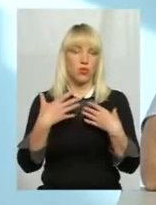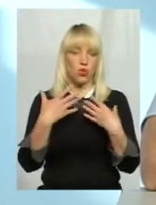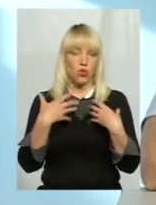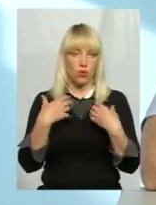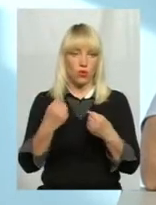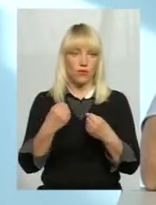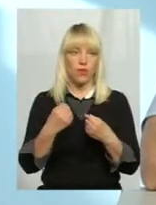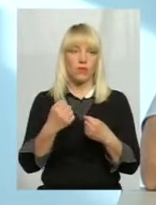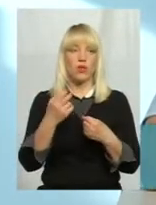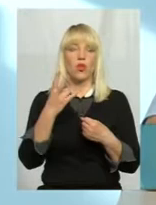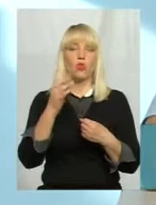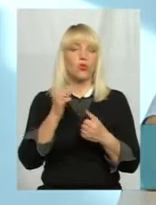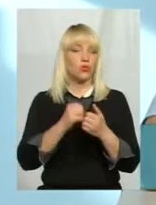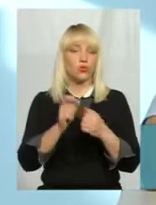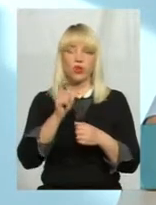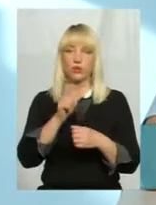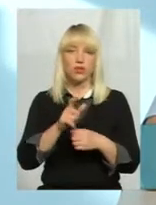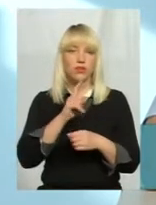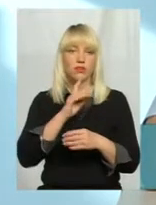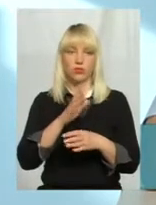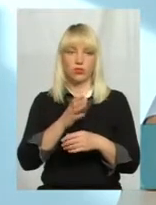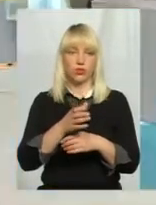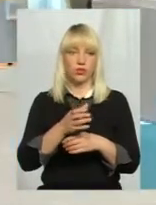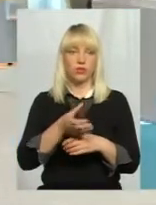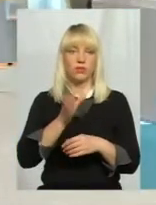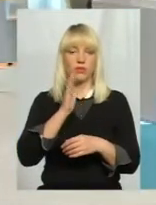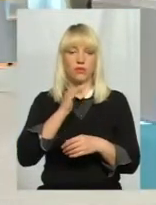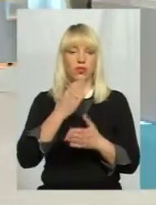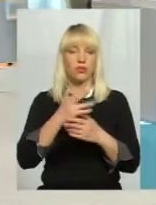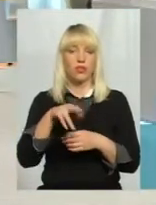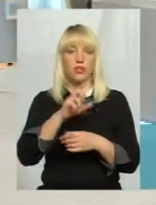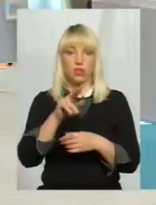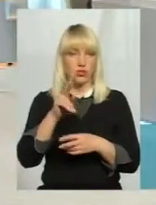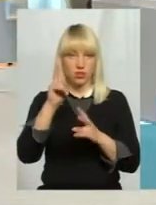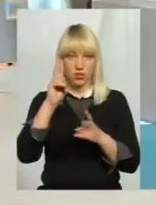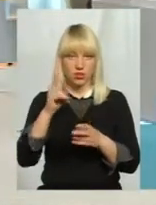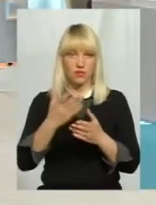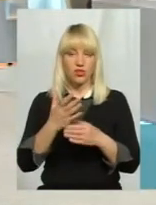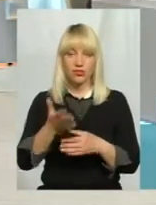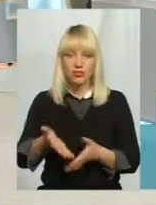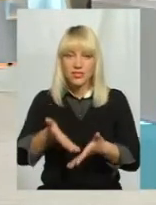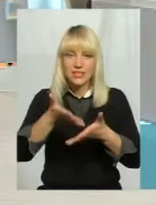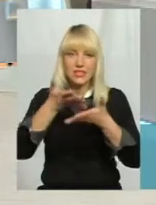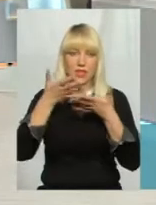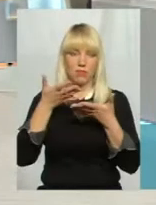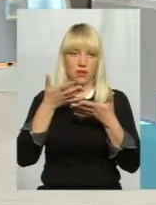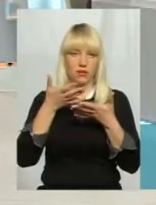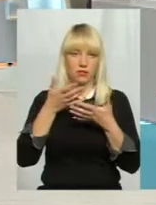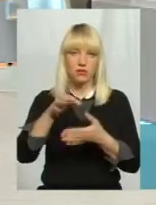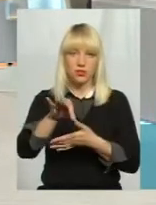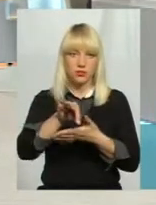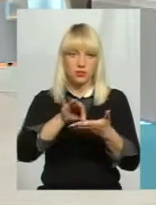кожна людина, вона не буде споживати воду. Якщо він сьогодні приїхав з дачної ділянки і не знав, він якщо почує цей заповід води, він просто